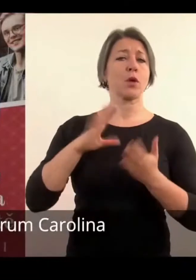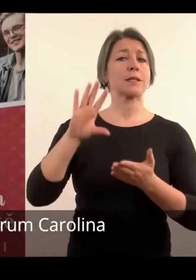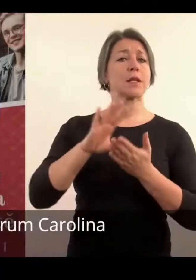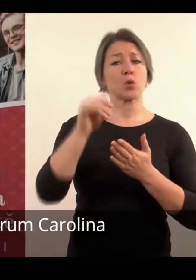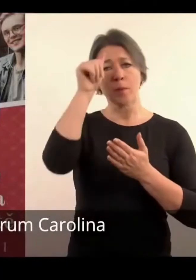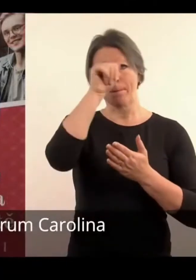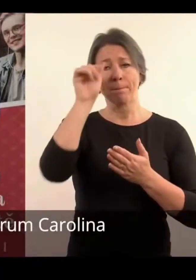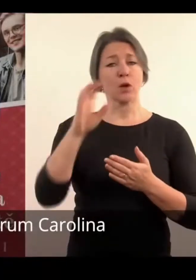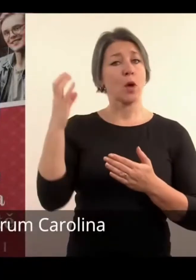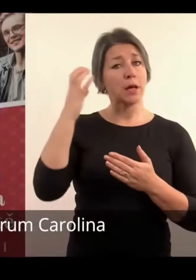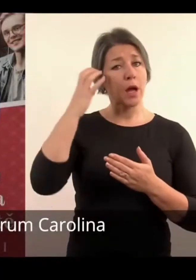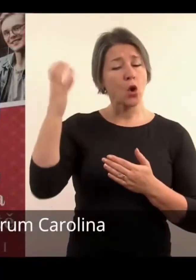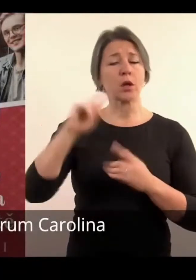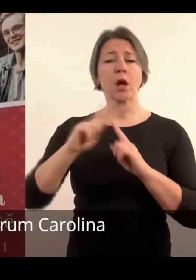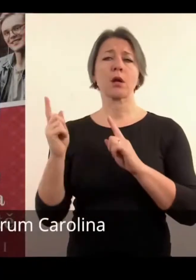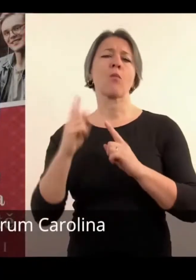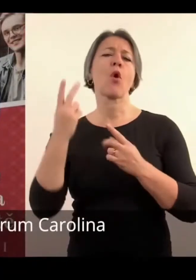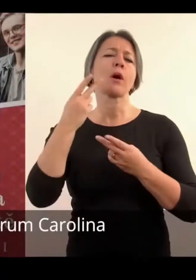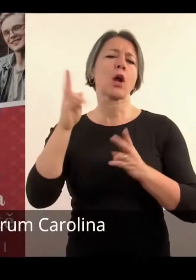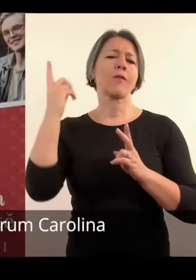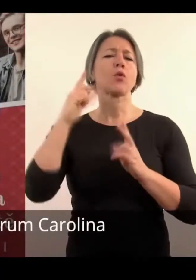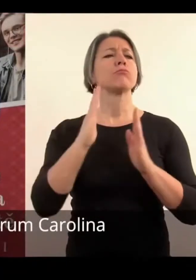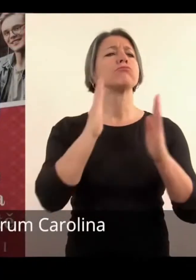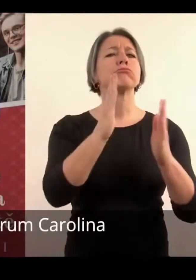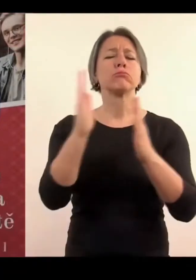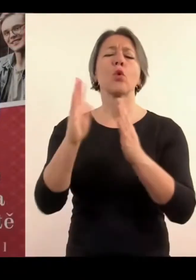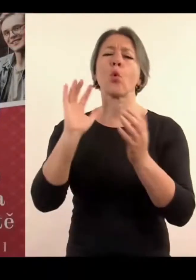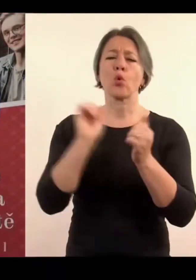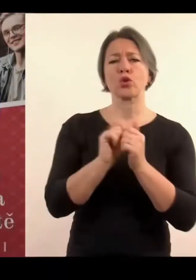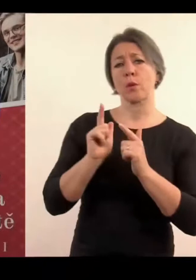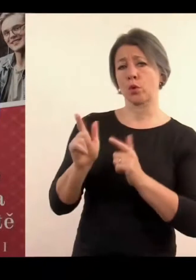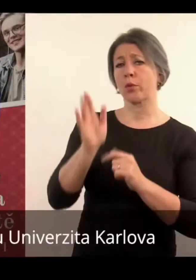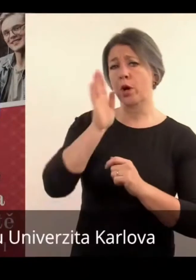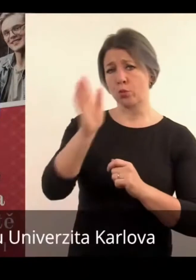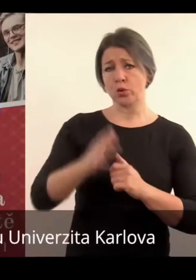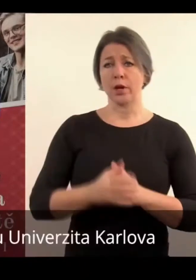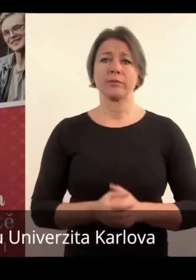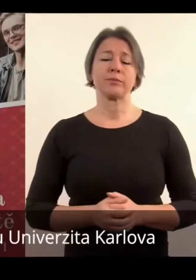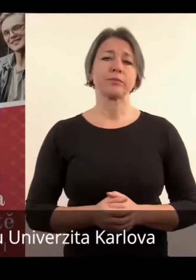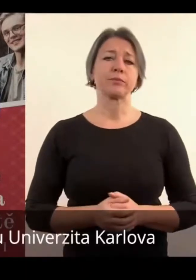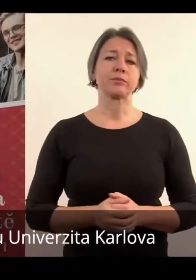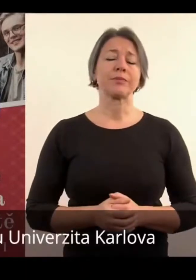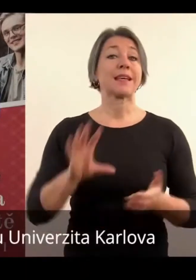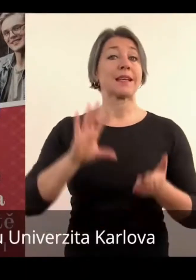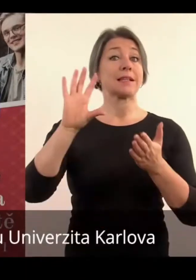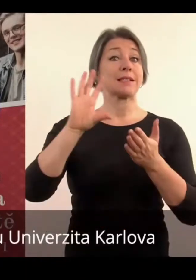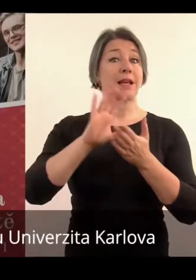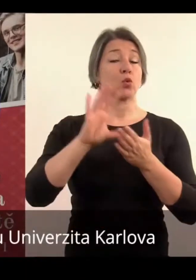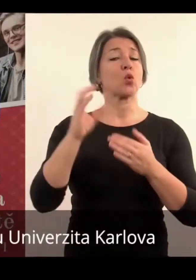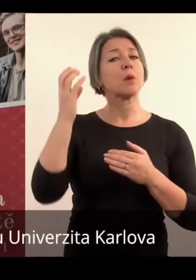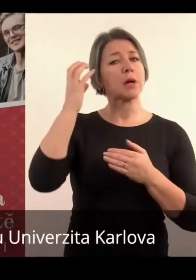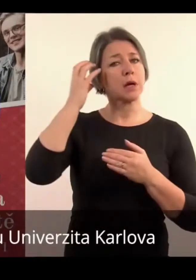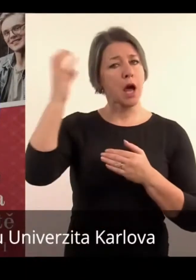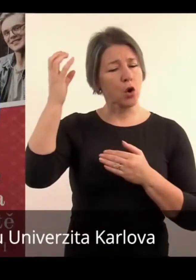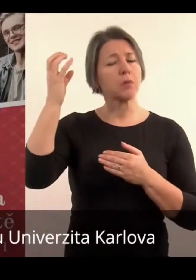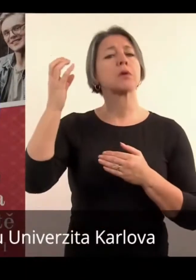na jiné části Univerzitu obrátit. Centrum Karolina eviduje podporu, kterou Univerzita Karlova